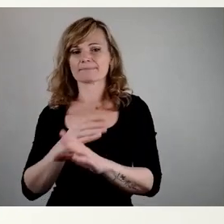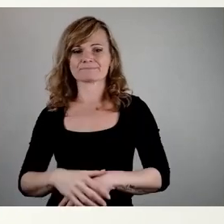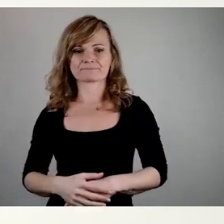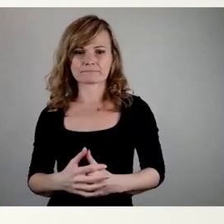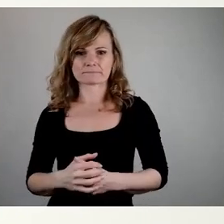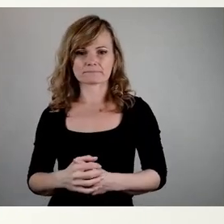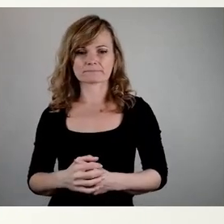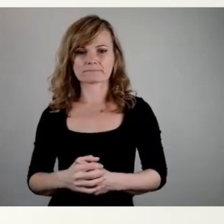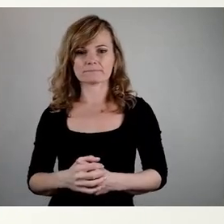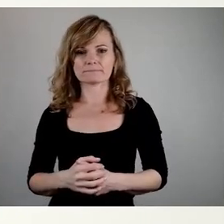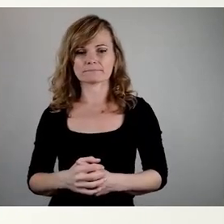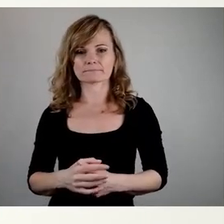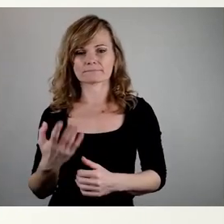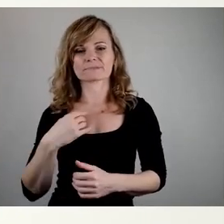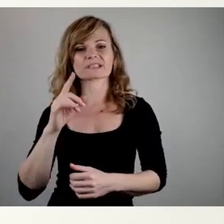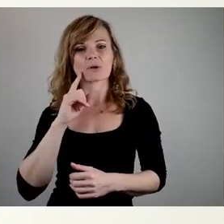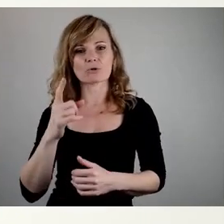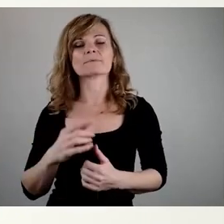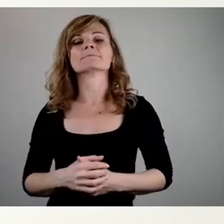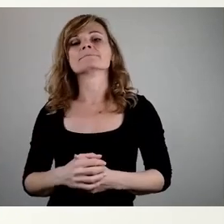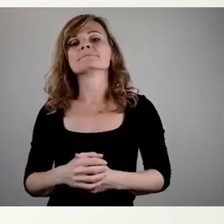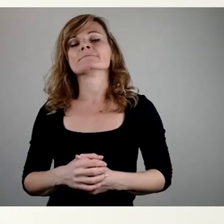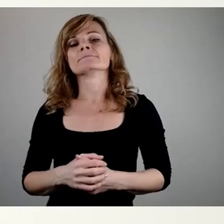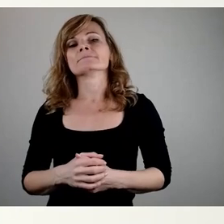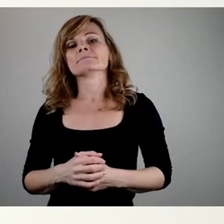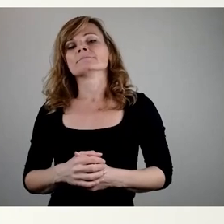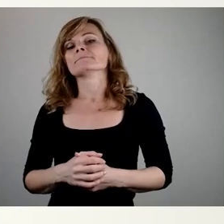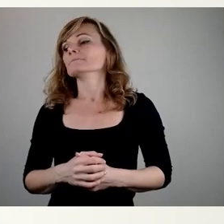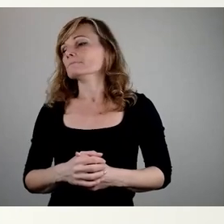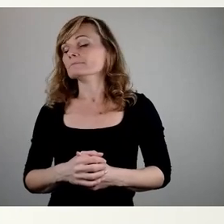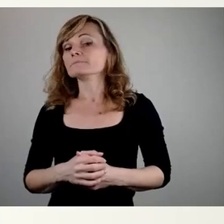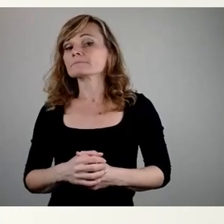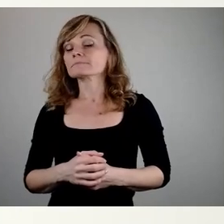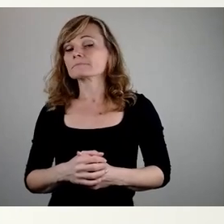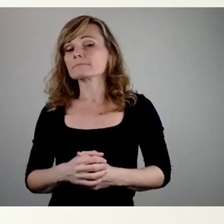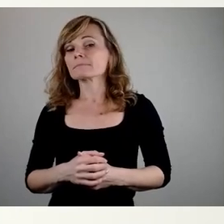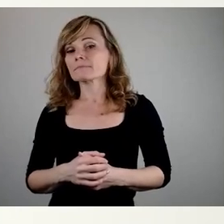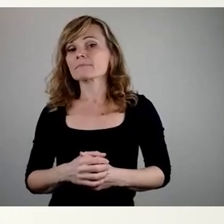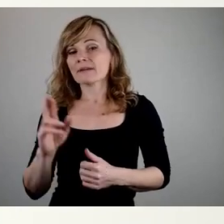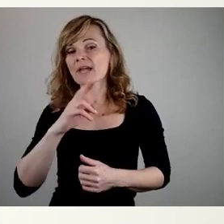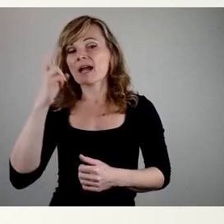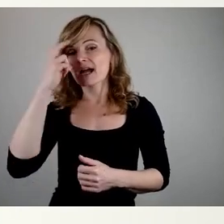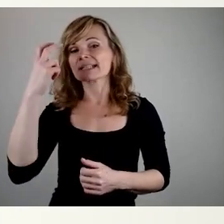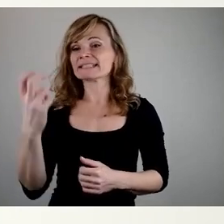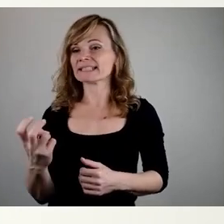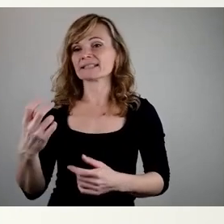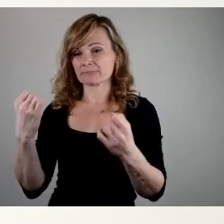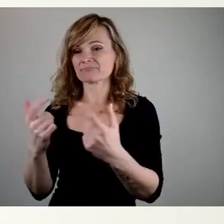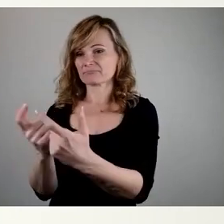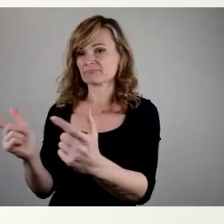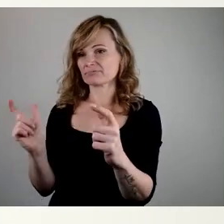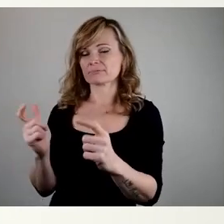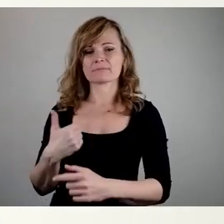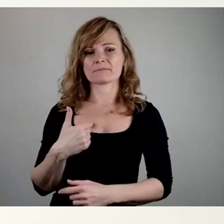So, ich glaube und den Großteil, die im Rat sitzen und die ich auch sehr schätze,